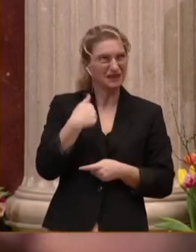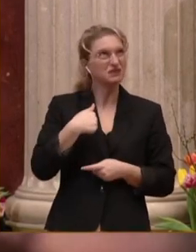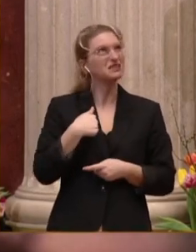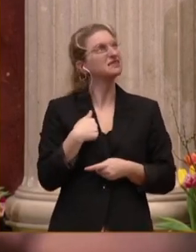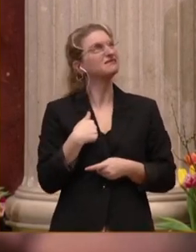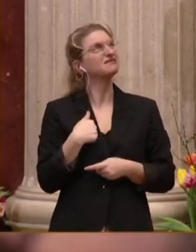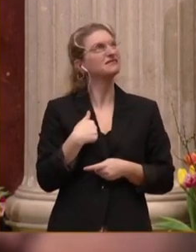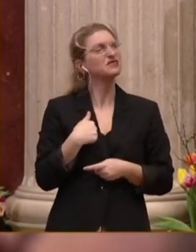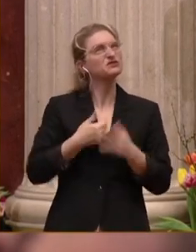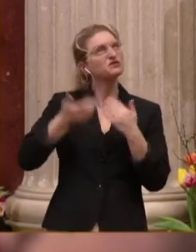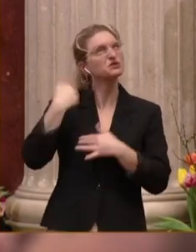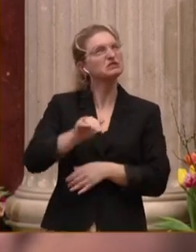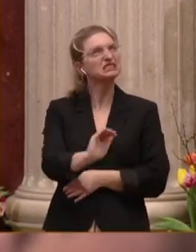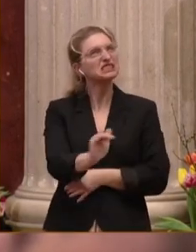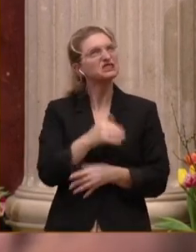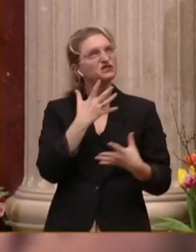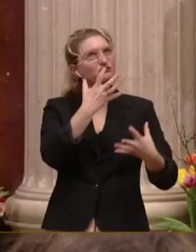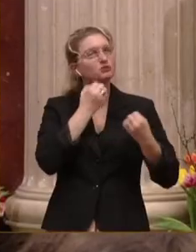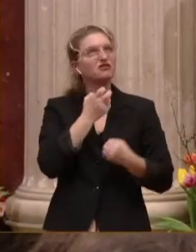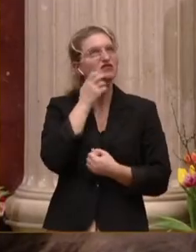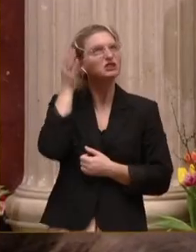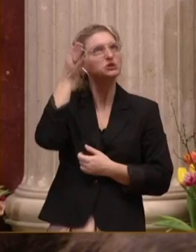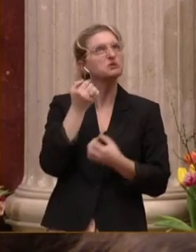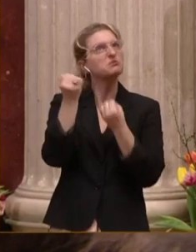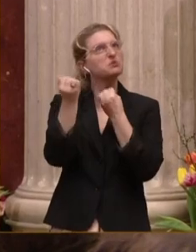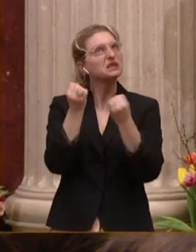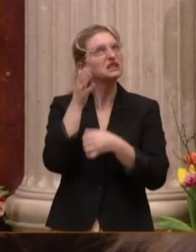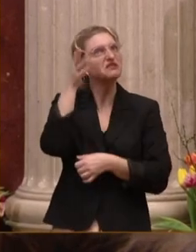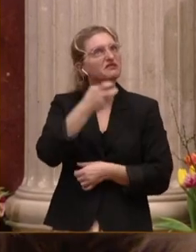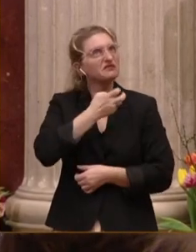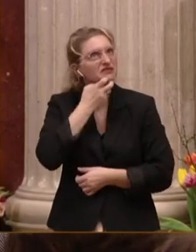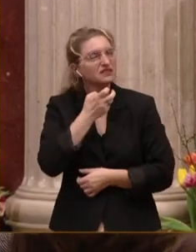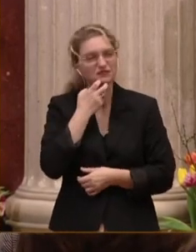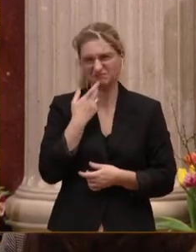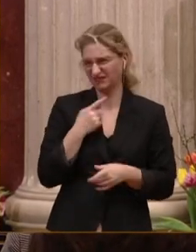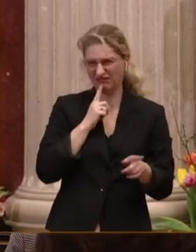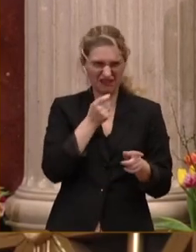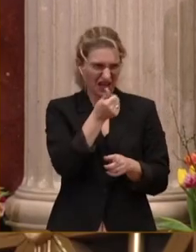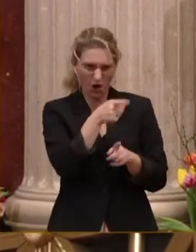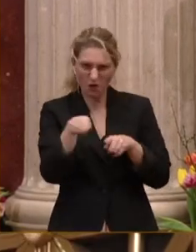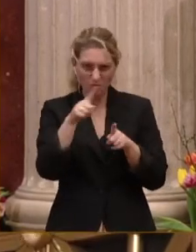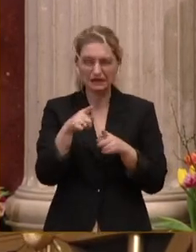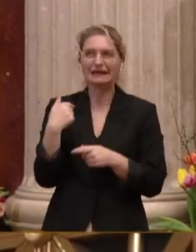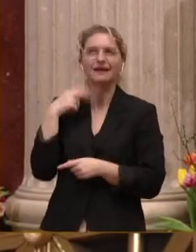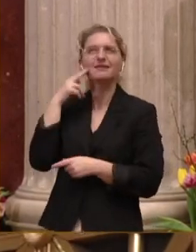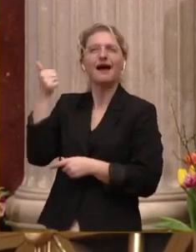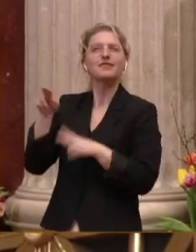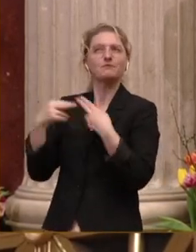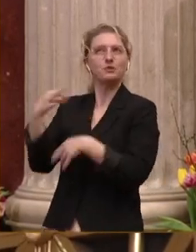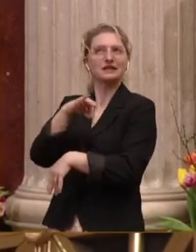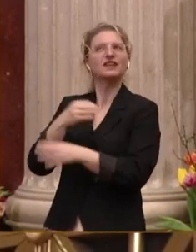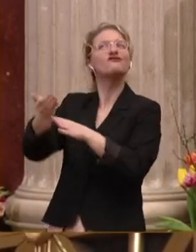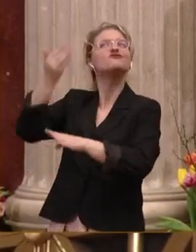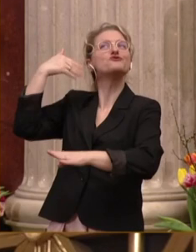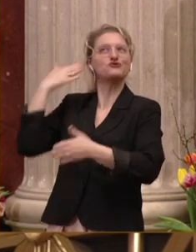Wunsch, Politiker zu werden. Ich kenne einen Bundeskanzler, einen ehemaligen, der hat diesen Wunsch sehr früh gehabt. Aber die meisten